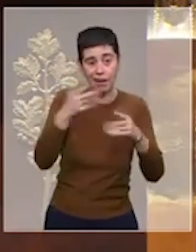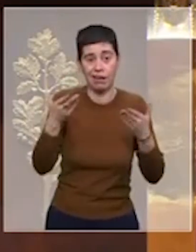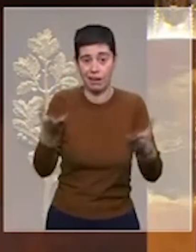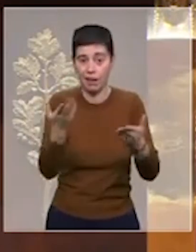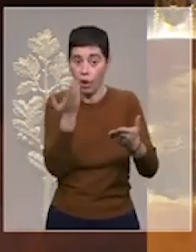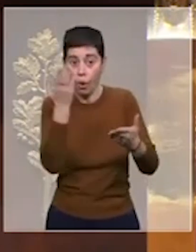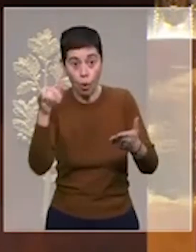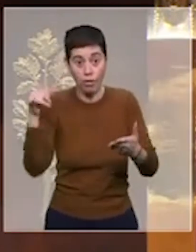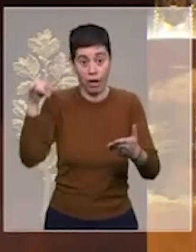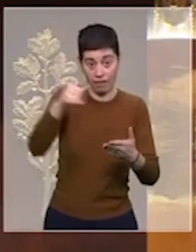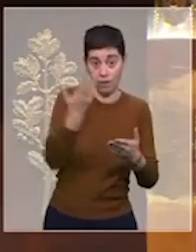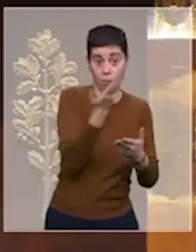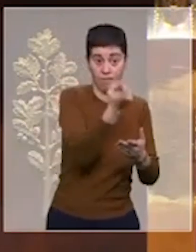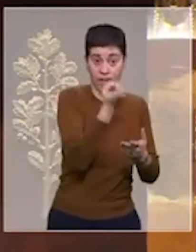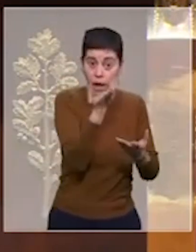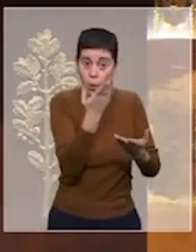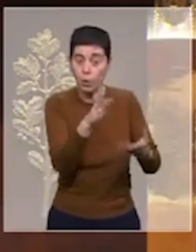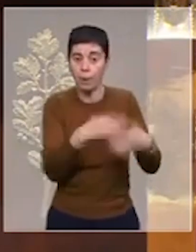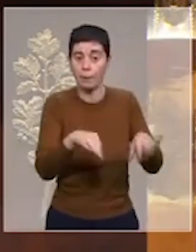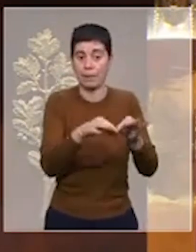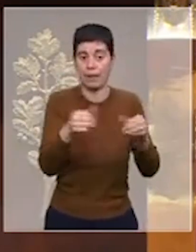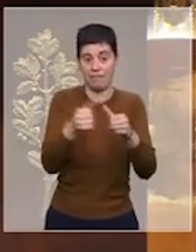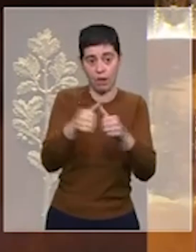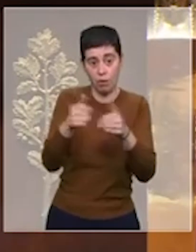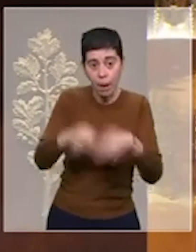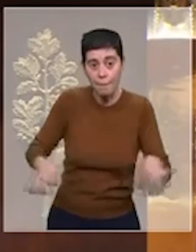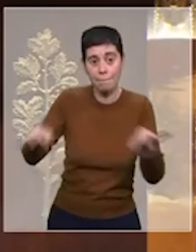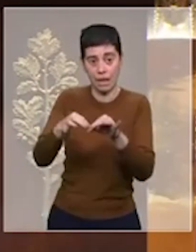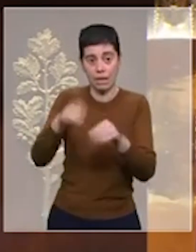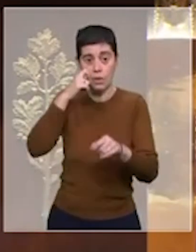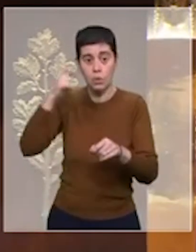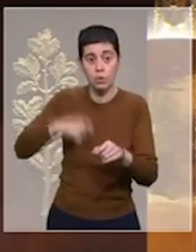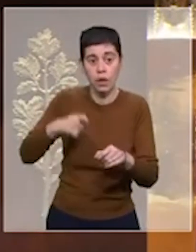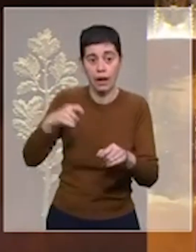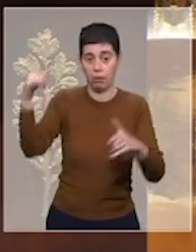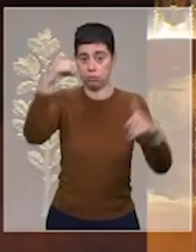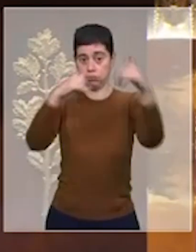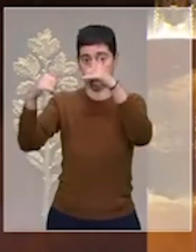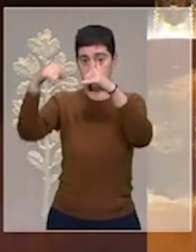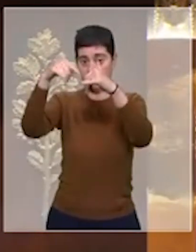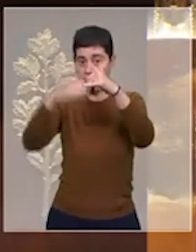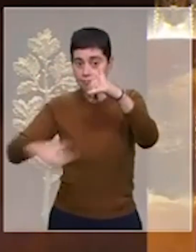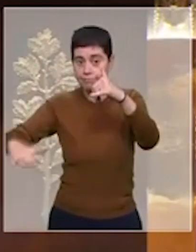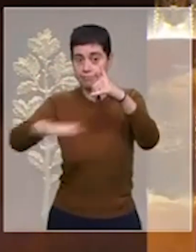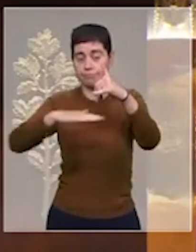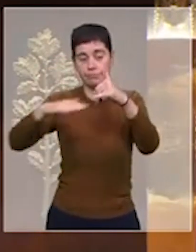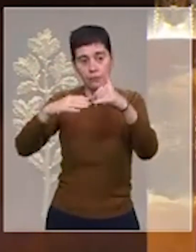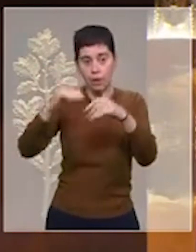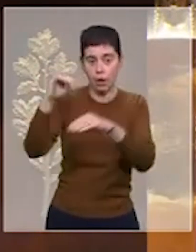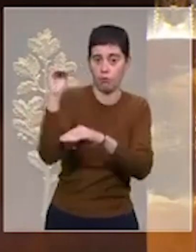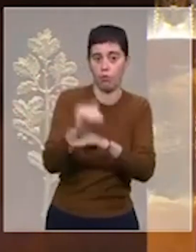d'autres avions de nos alliés, protégeront le ciel ukrainien. Donnez-nous les avions,